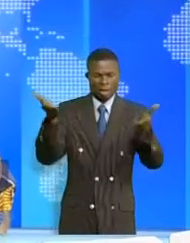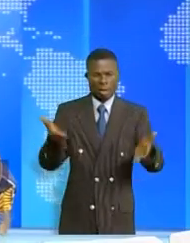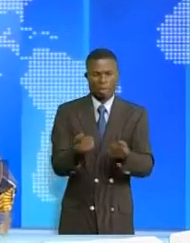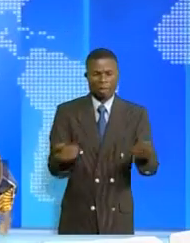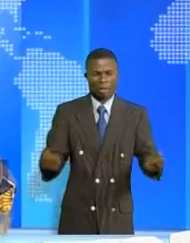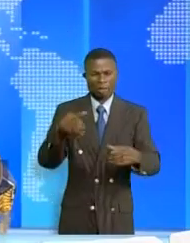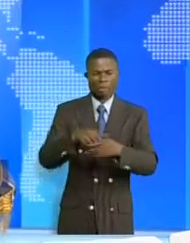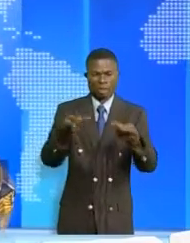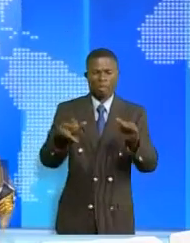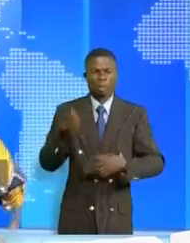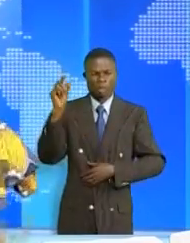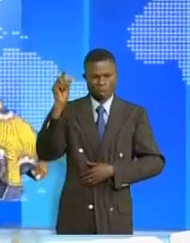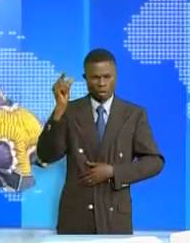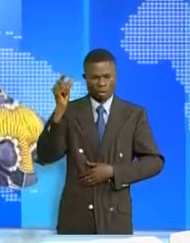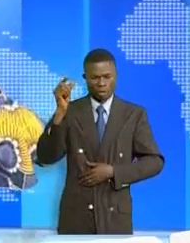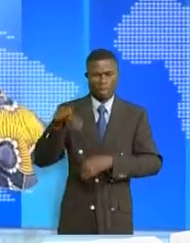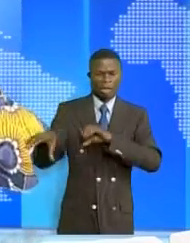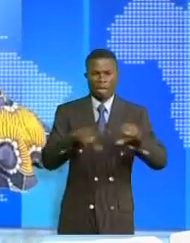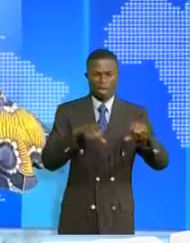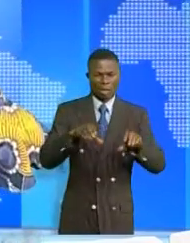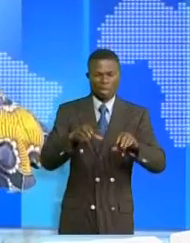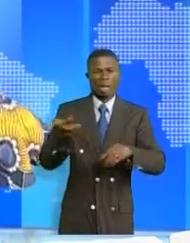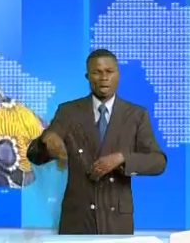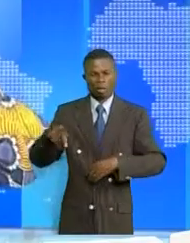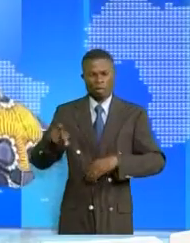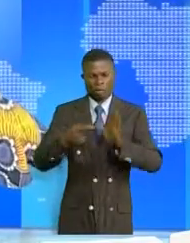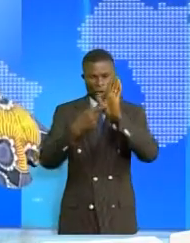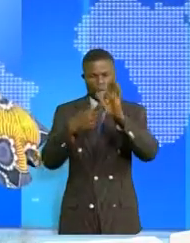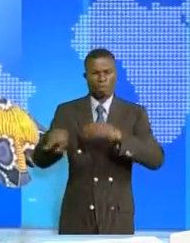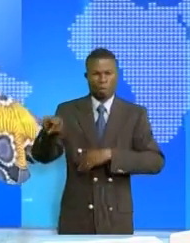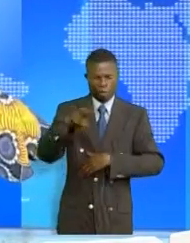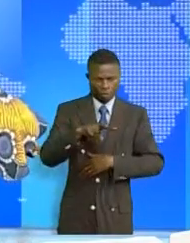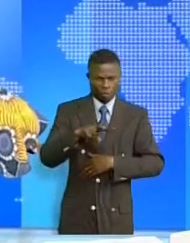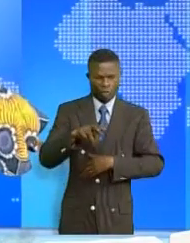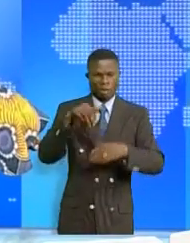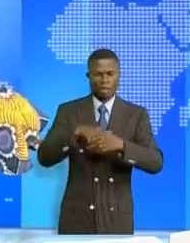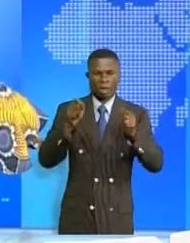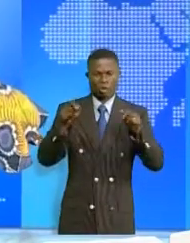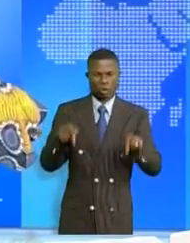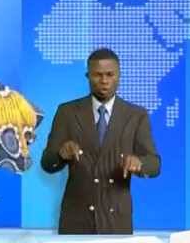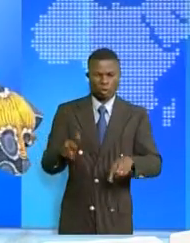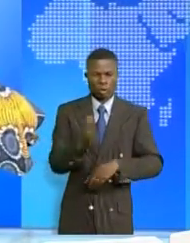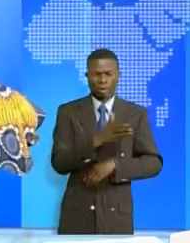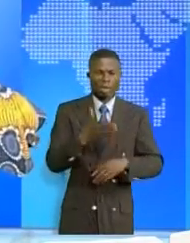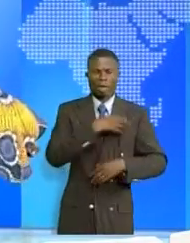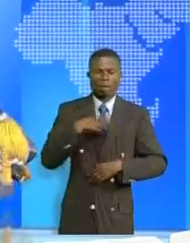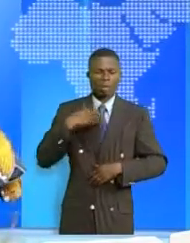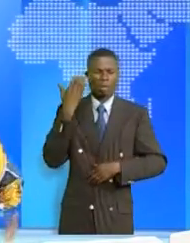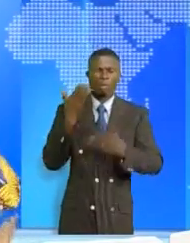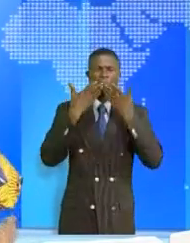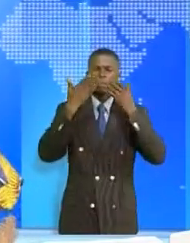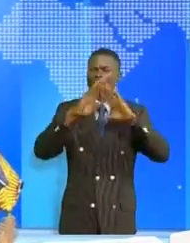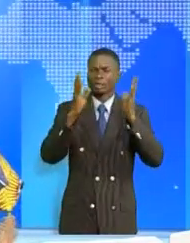des enfants dans les mines les activités de quelques provinces nous en avons parlé au cours de ce journal Madame, Messieurs